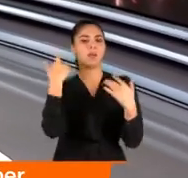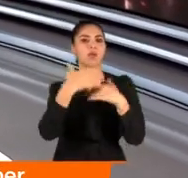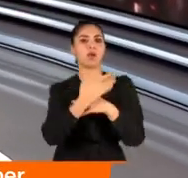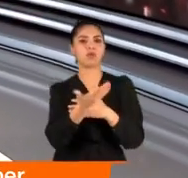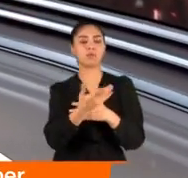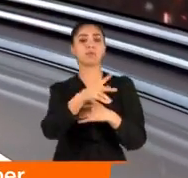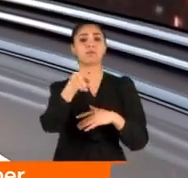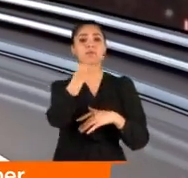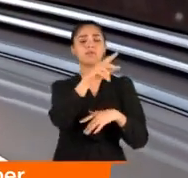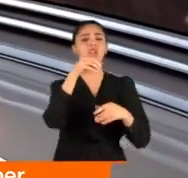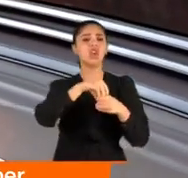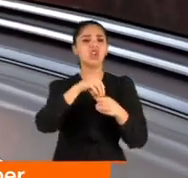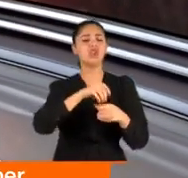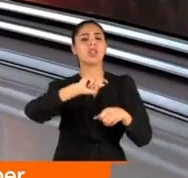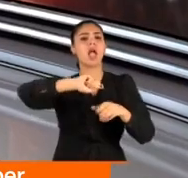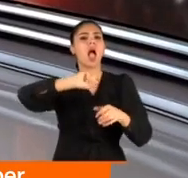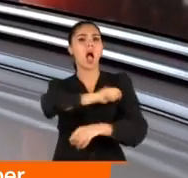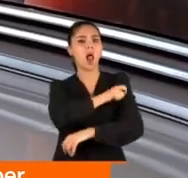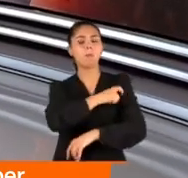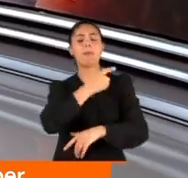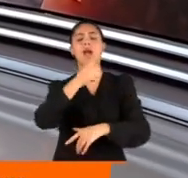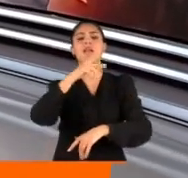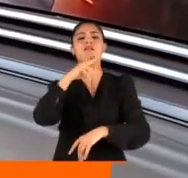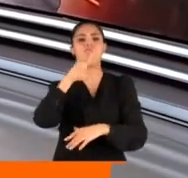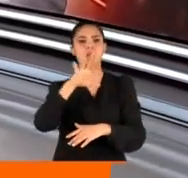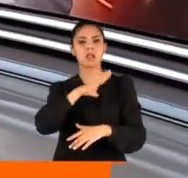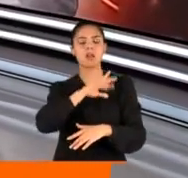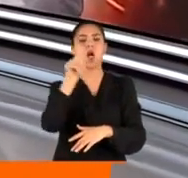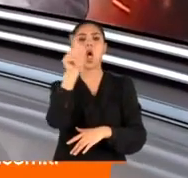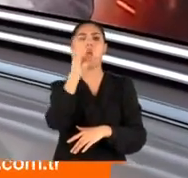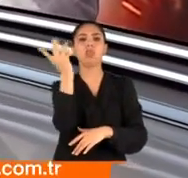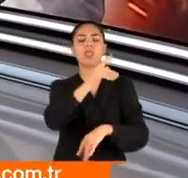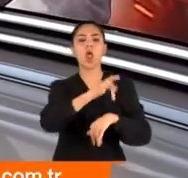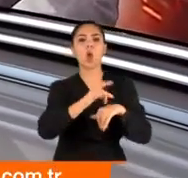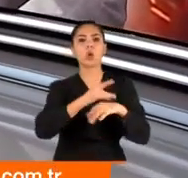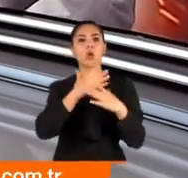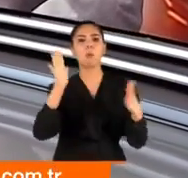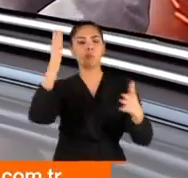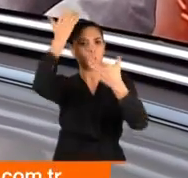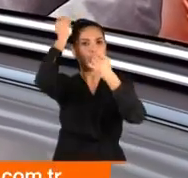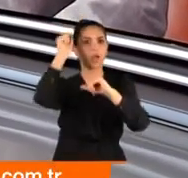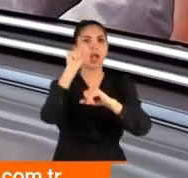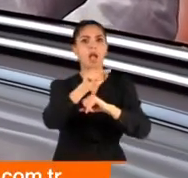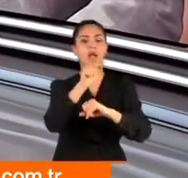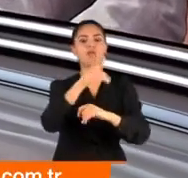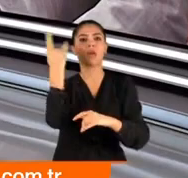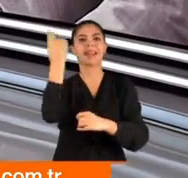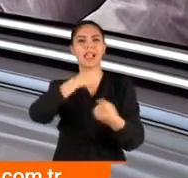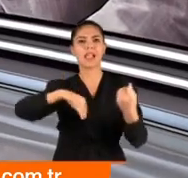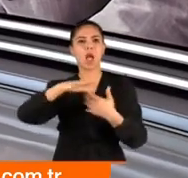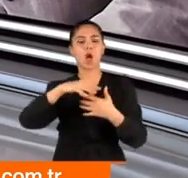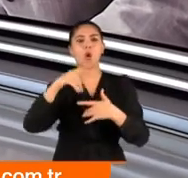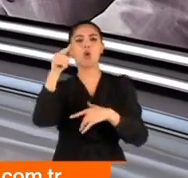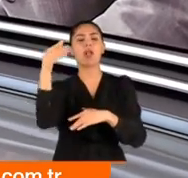akşam. Aralarında Almanya ve Fransa'nın da yer aldığı 10 ülkenin büyükelçisi Kızıl Soros'u lakabıyla tanınan ve gezi olaylarında